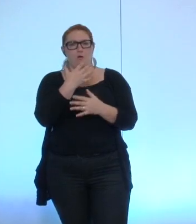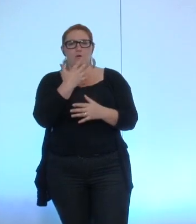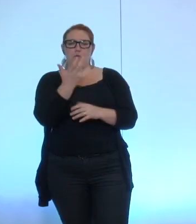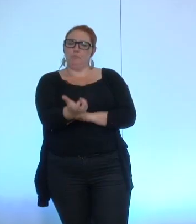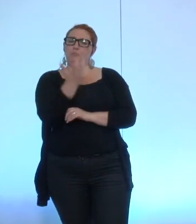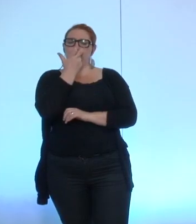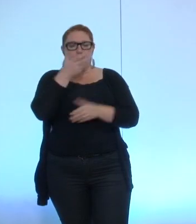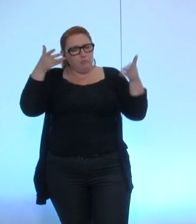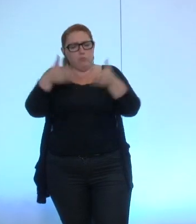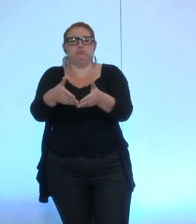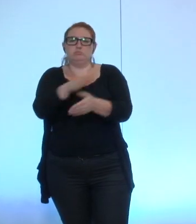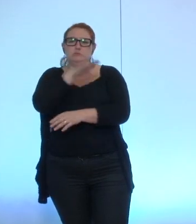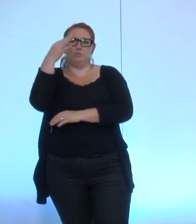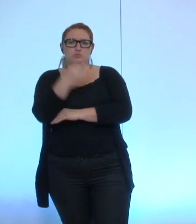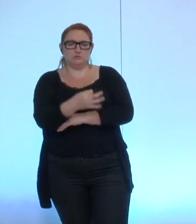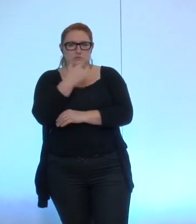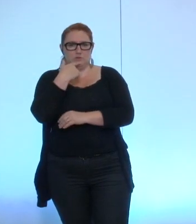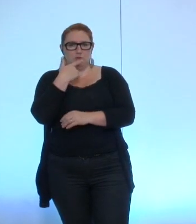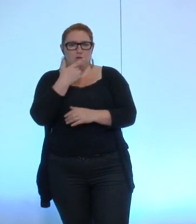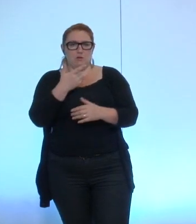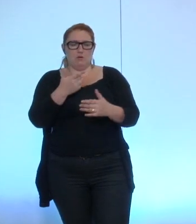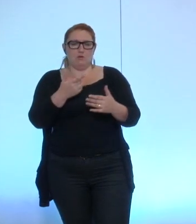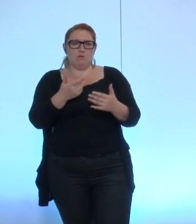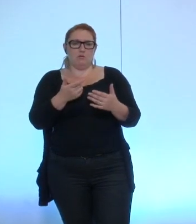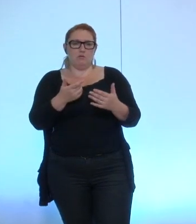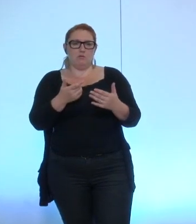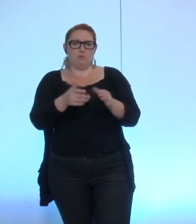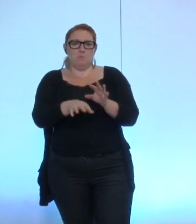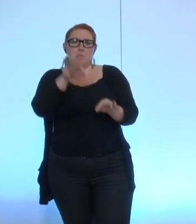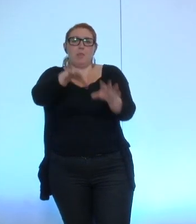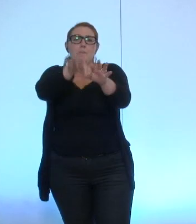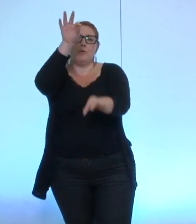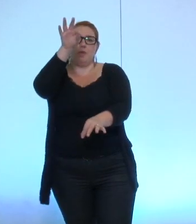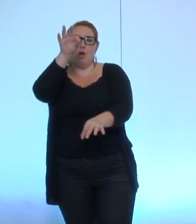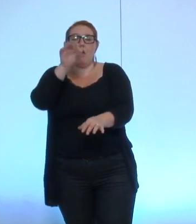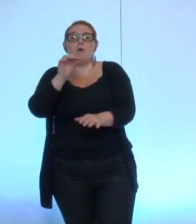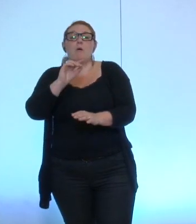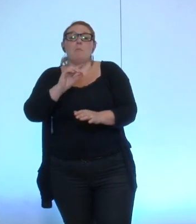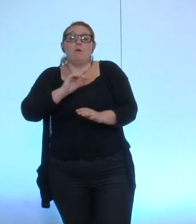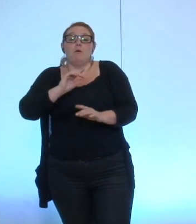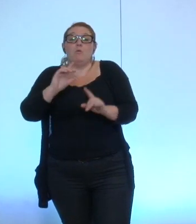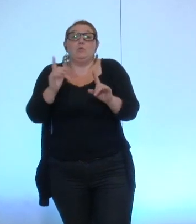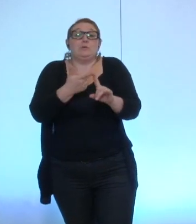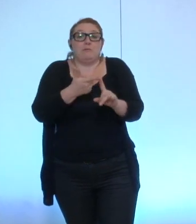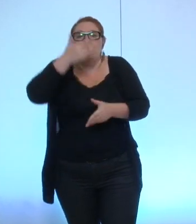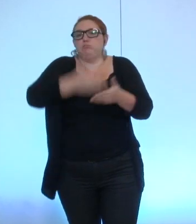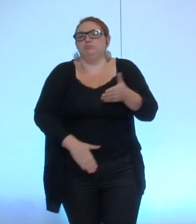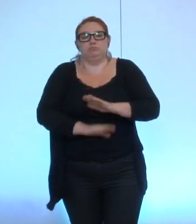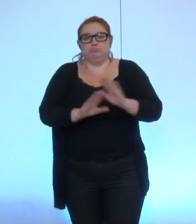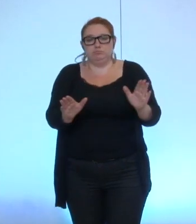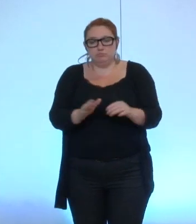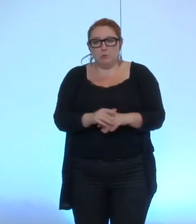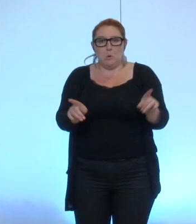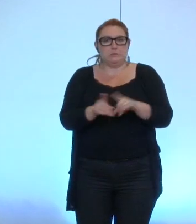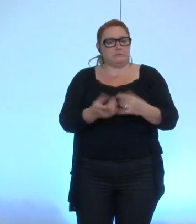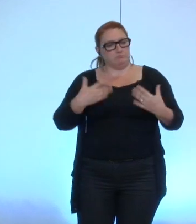donc elle propose une limitation des mandats dans le temps pas plus d'un renouvellement elle propose une limitation dans l'espace